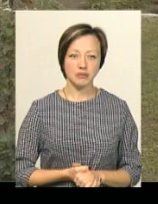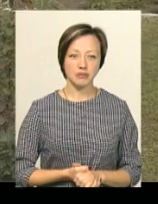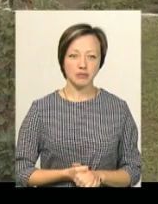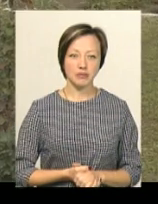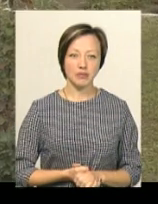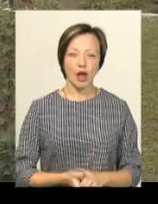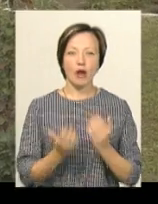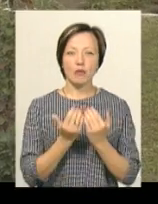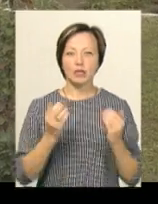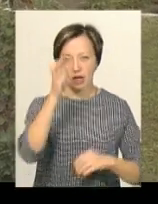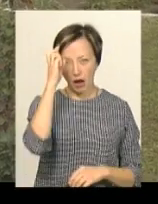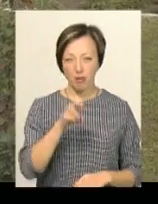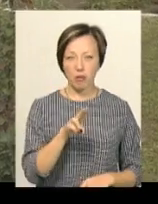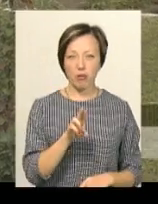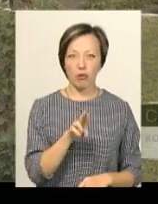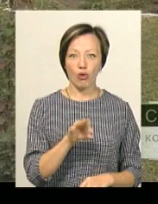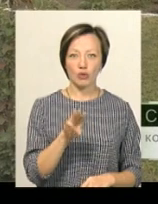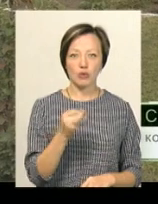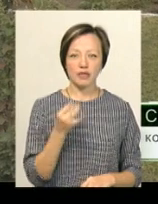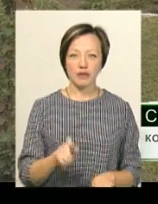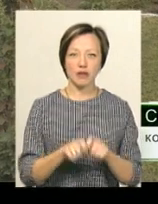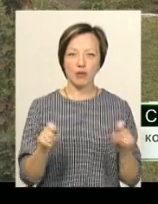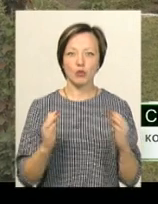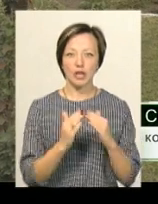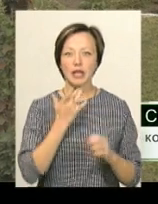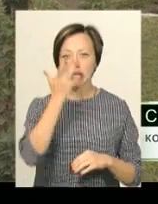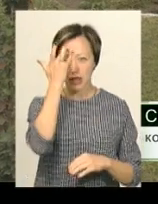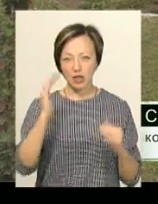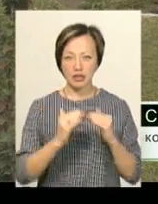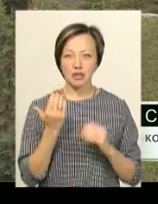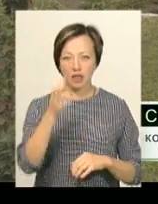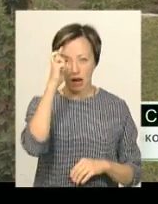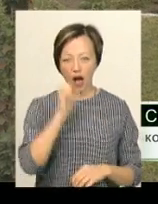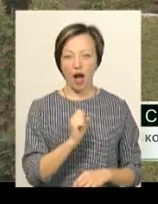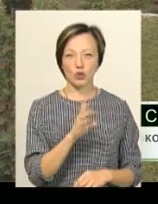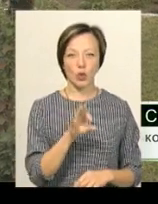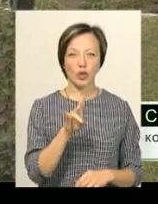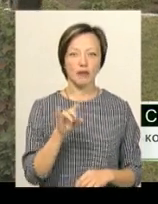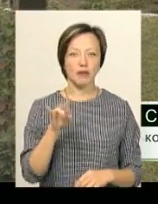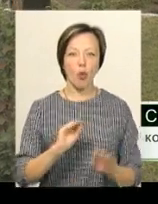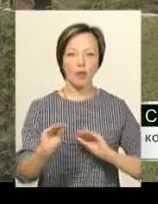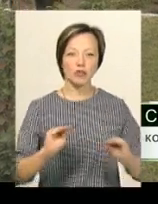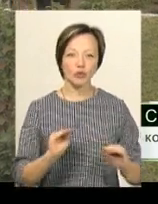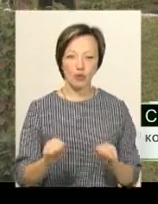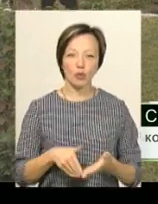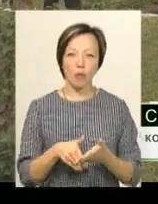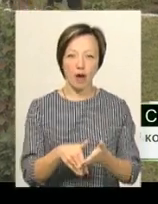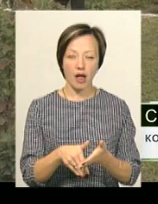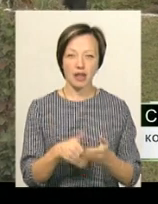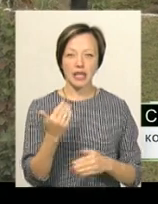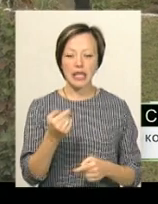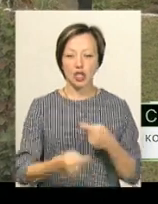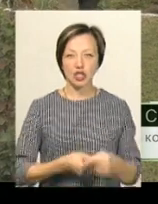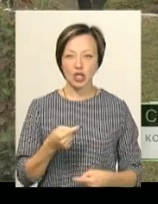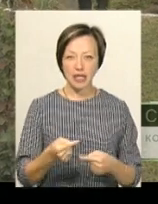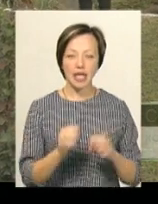Музей Графів Потоцький відкриває тут, в одному з будинків літньої резиденції Графів в Антонінах. Облаштовувати його допомагали їхні